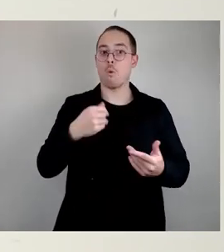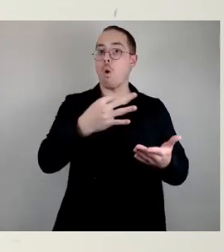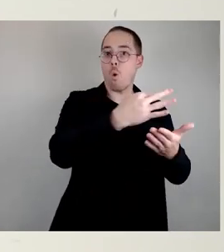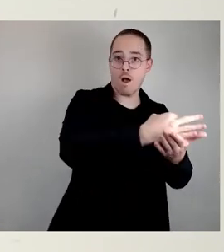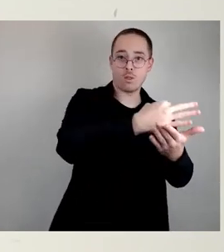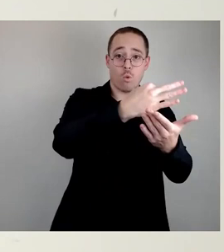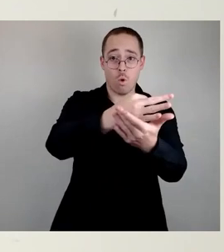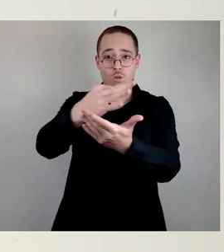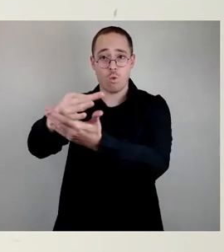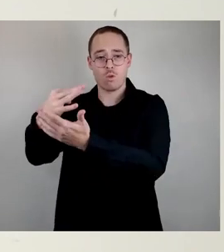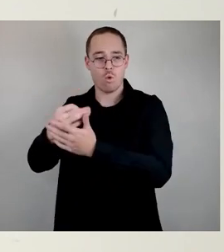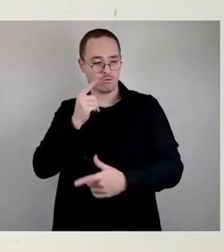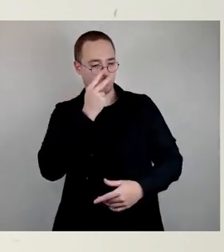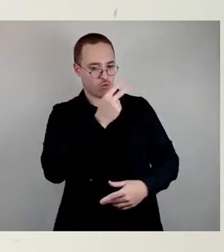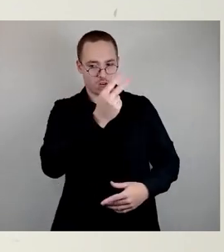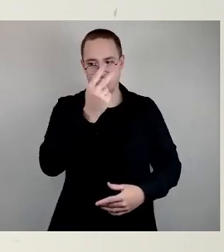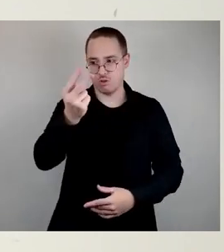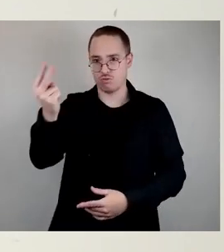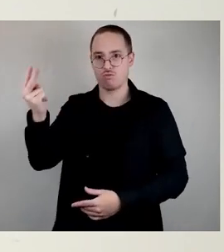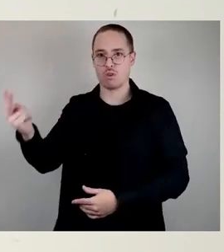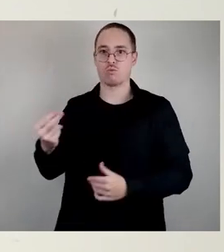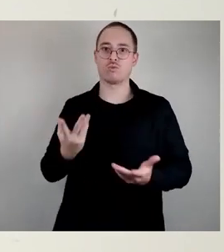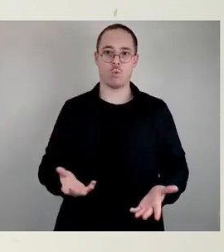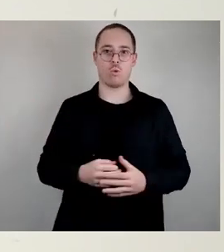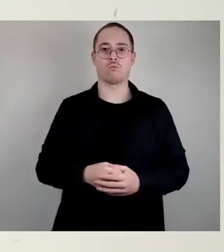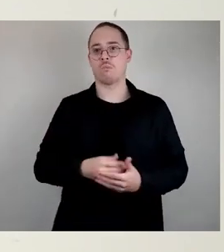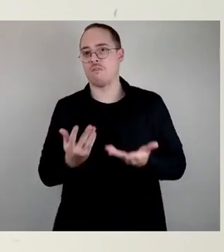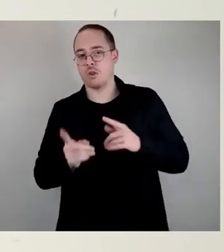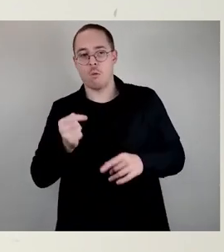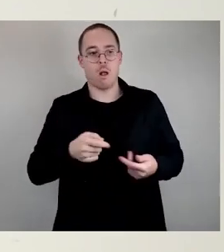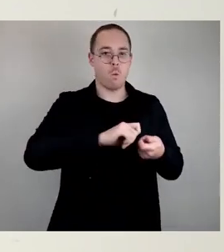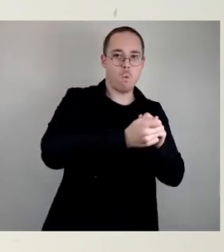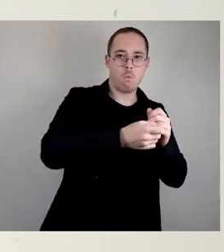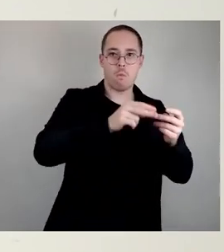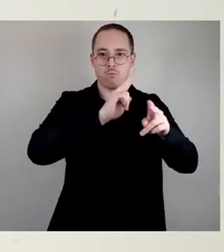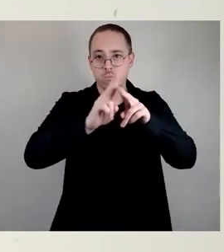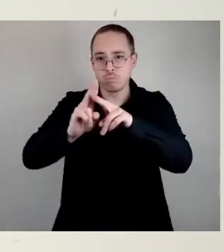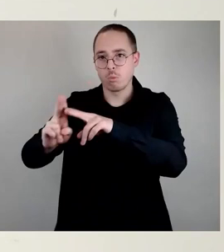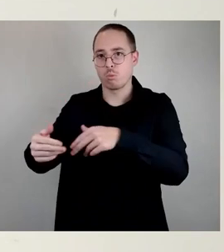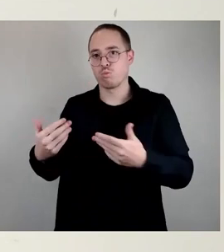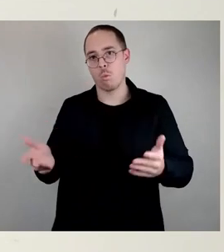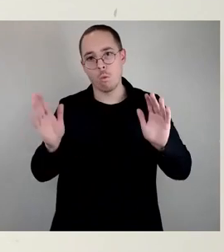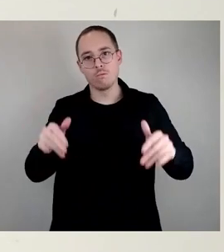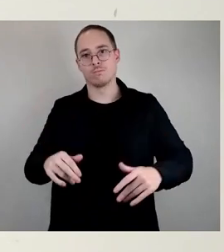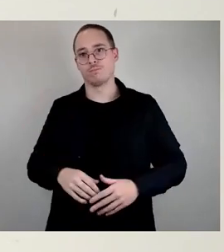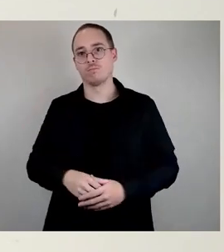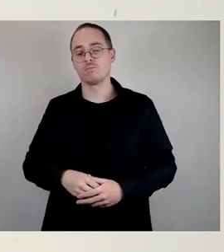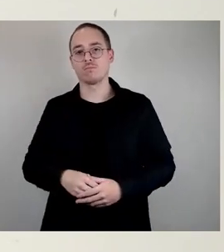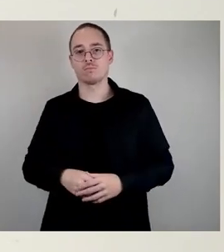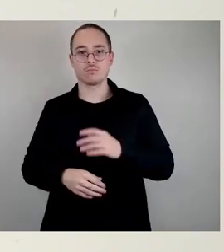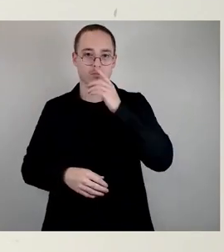nachsteuern müssen. Also das ist jetzt schon einmal zugesagt und das gilt auch für den Bereich Altstadt, Grundschulbezirk Altstadt 1.